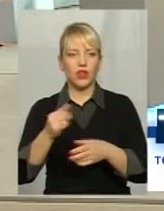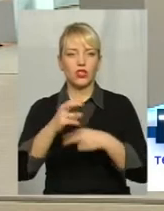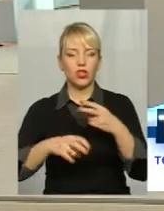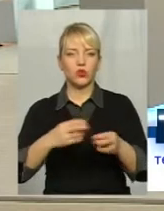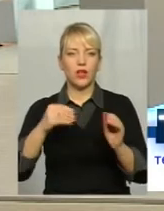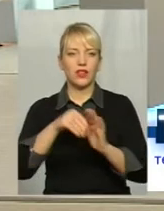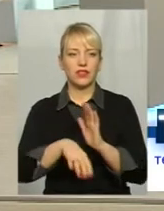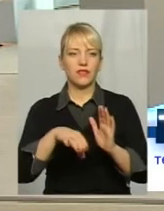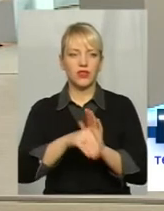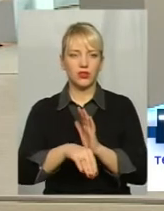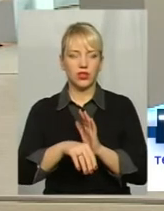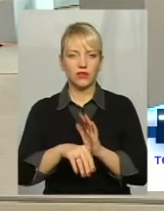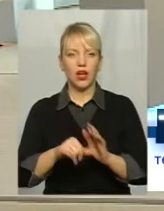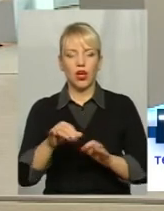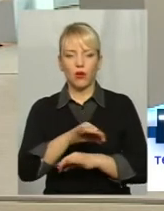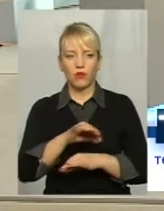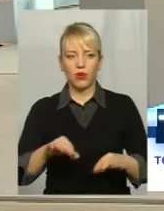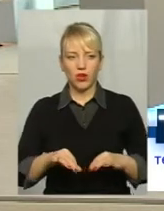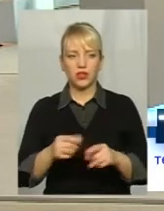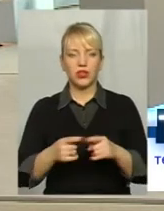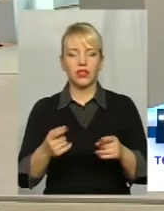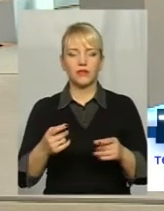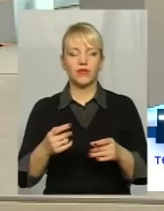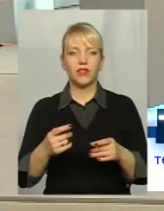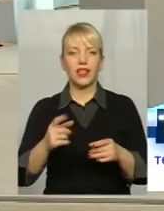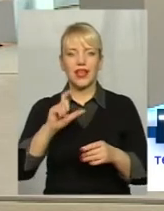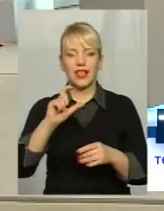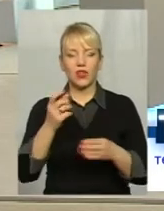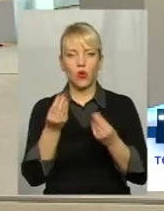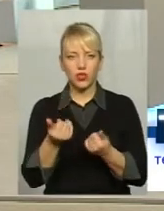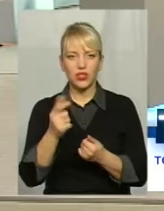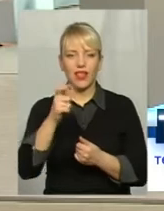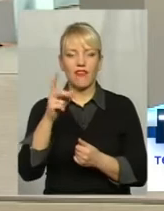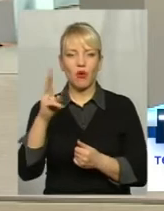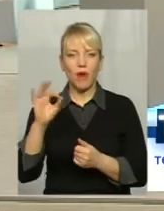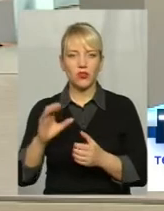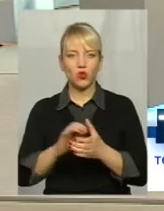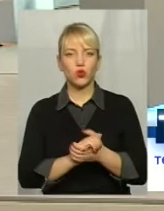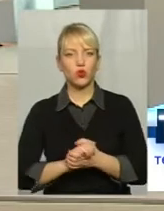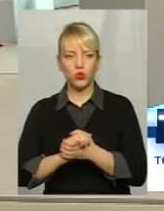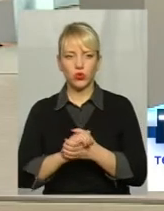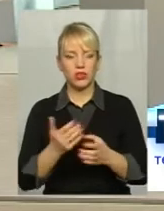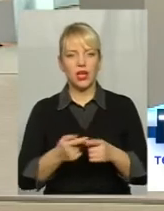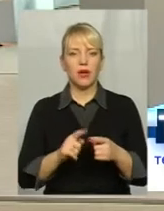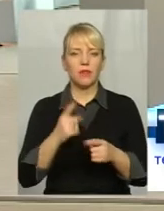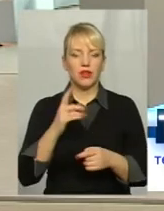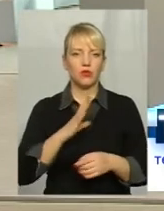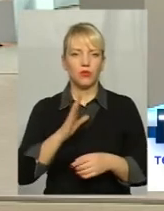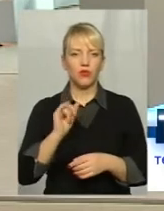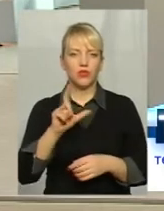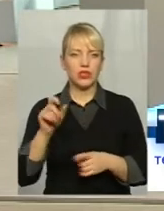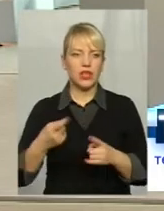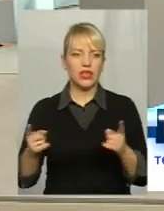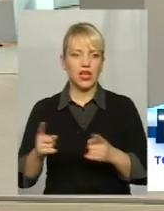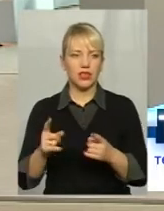інвесторів, проєктів, кошти Віропейського Союзу Адже перший проєкт був ГІС, який ми подавали проєктну